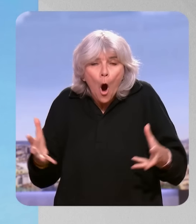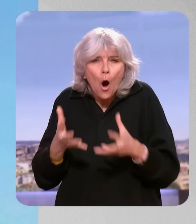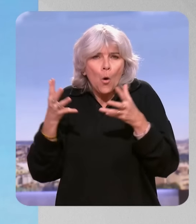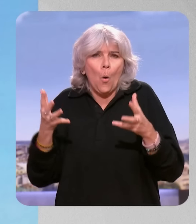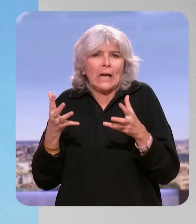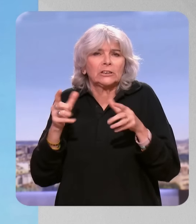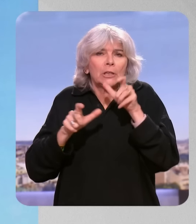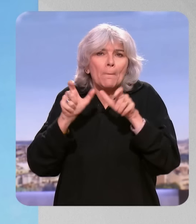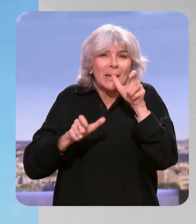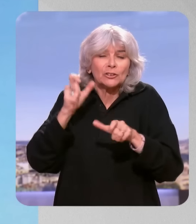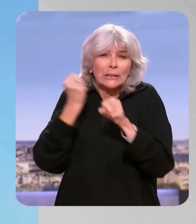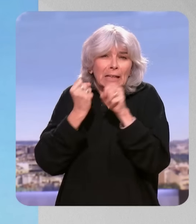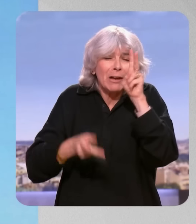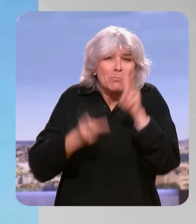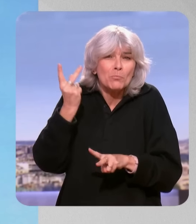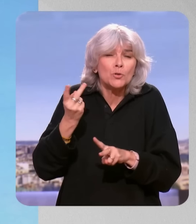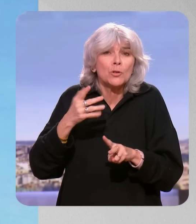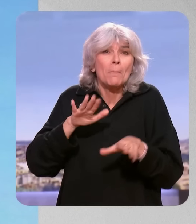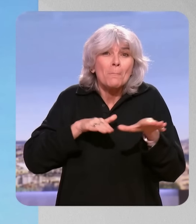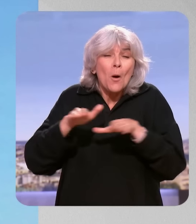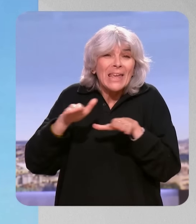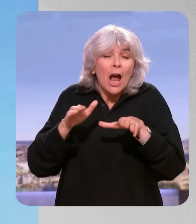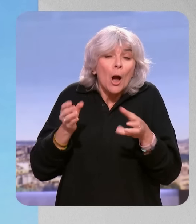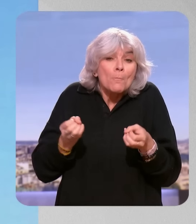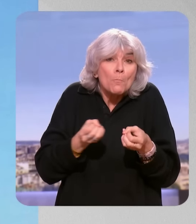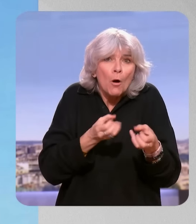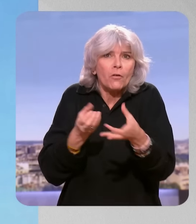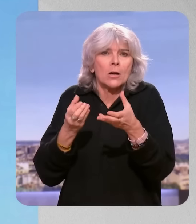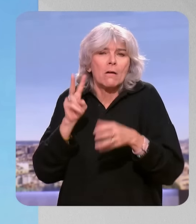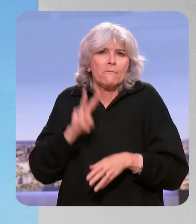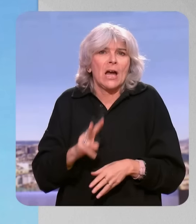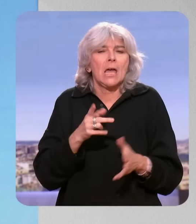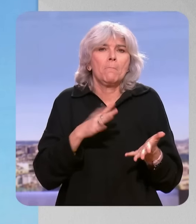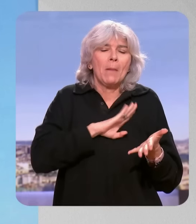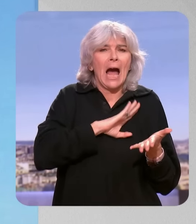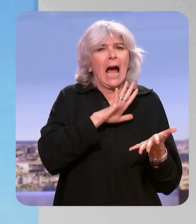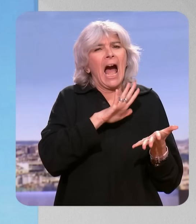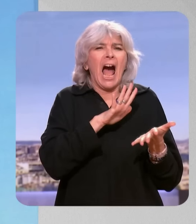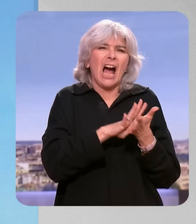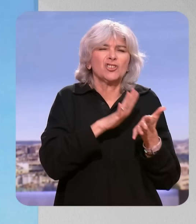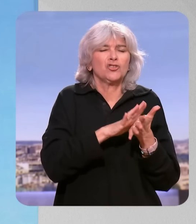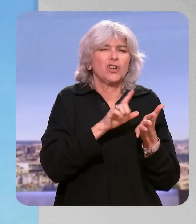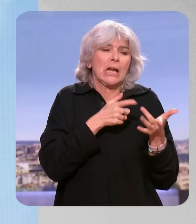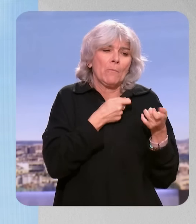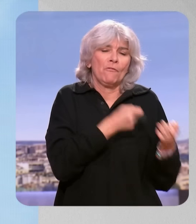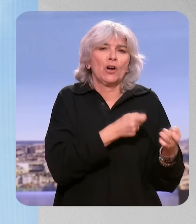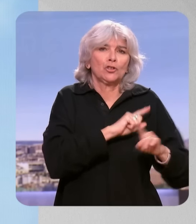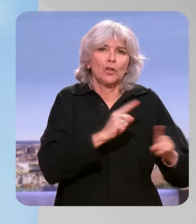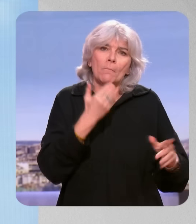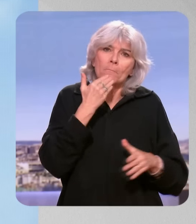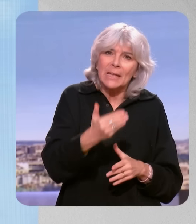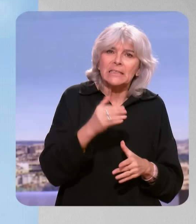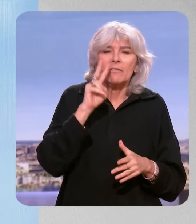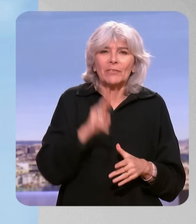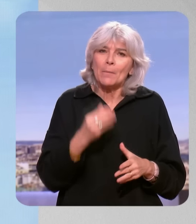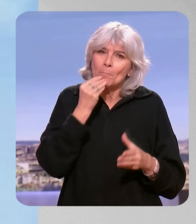les Français à travailler plus longtemps par des moyens incitatifs et pas par ce moyen coercitif. Merci beaucoup